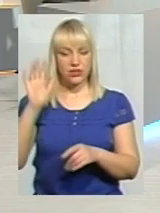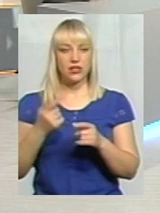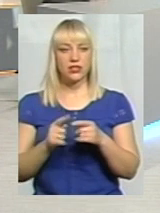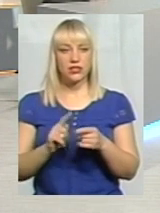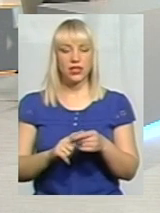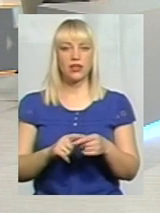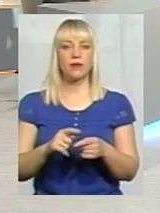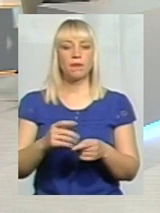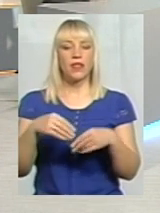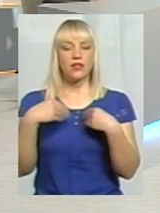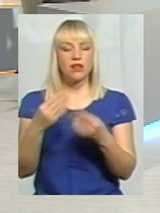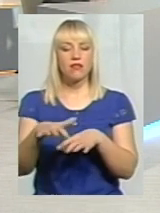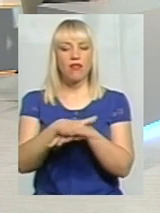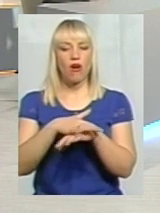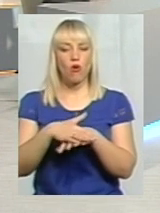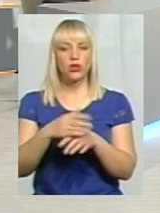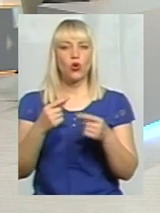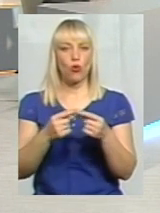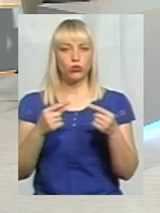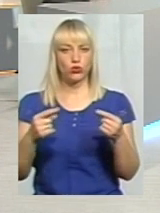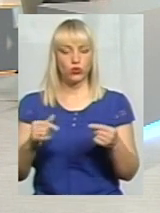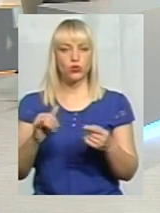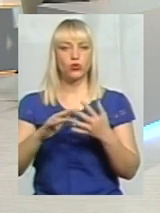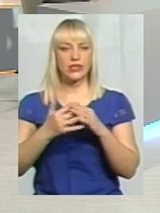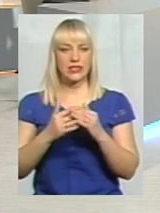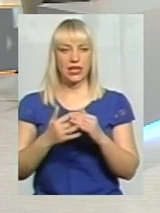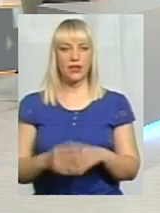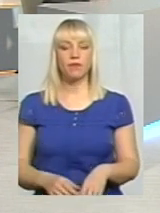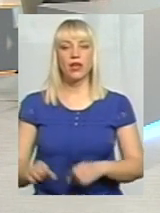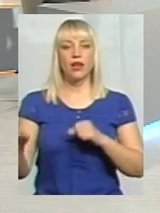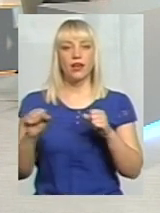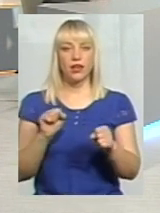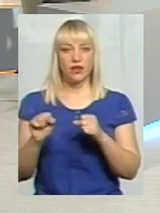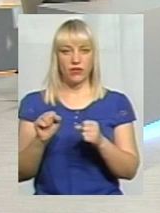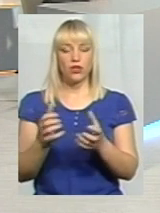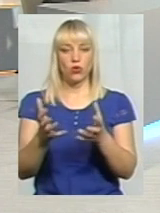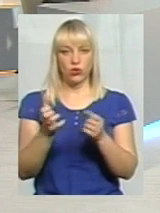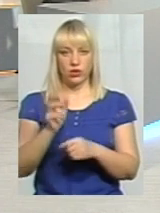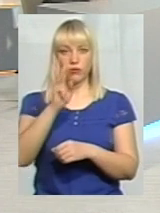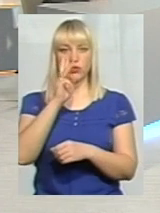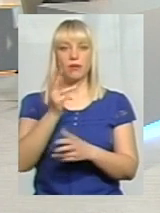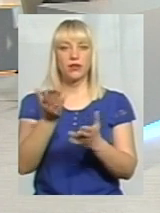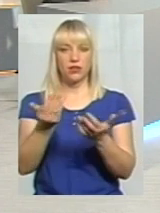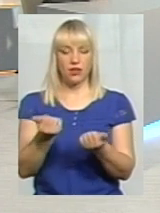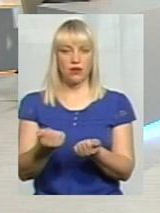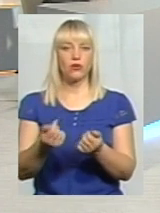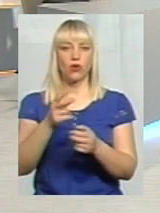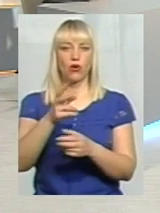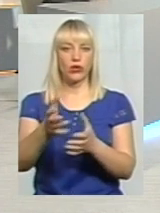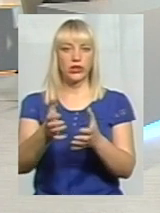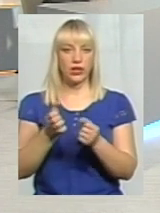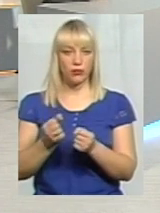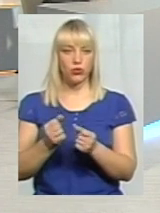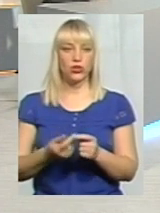продукту саме на селі в сільській місцевості. Керівники цих колективів отримують зарплату? Отримують. А учасники цих